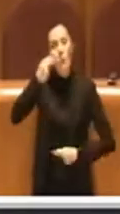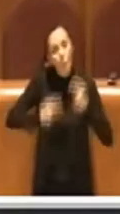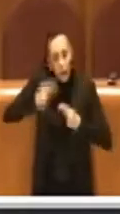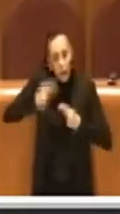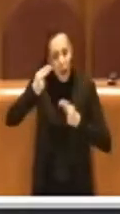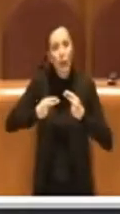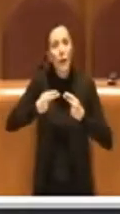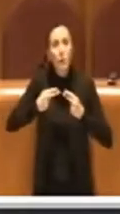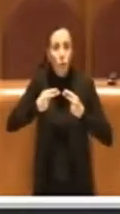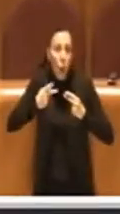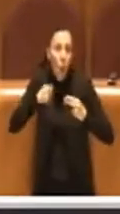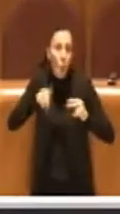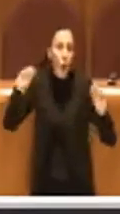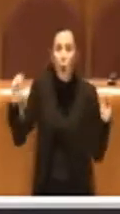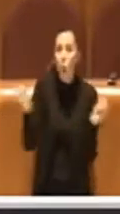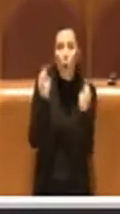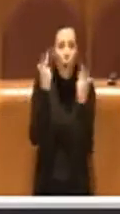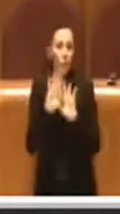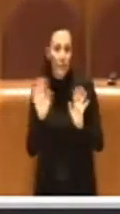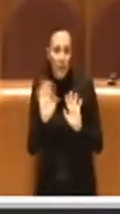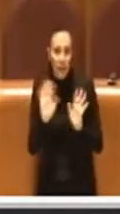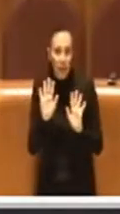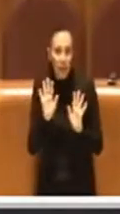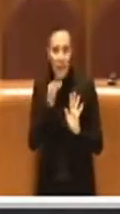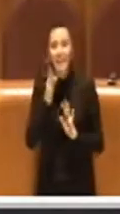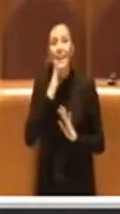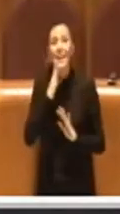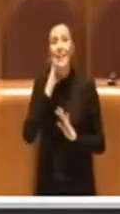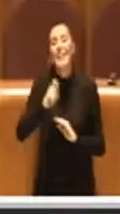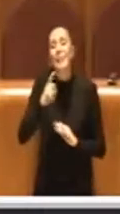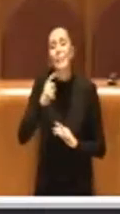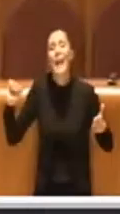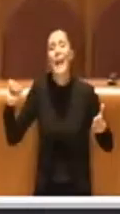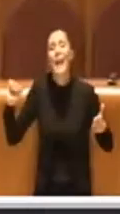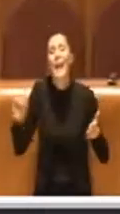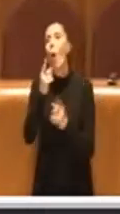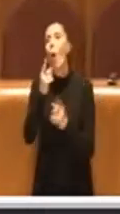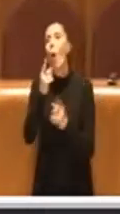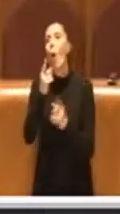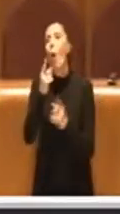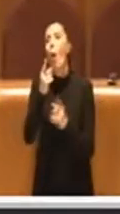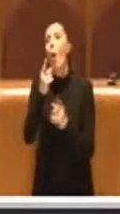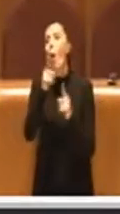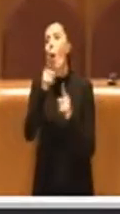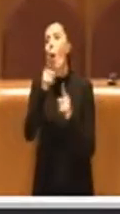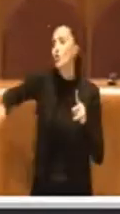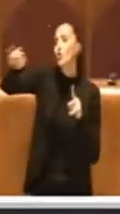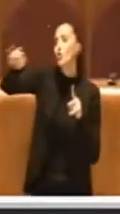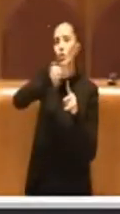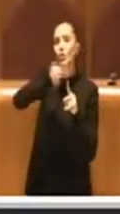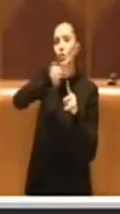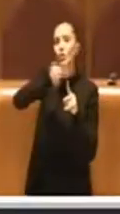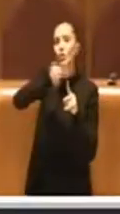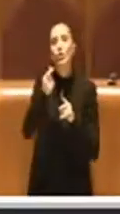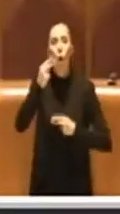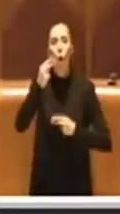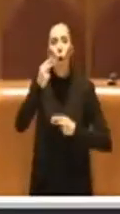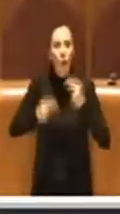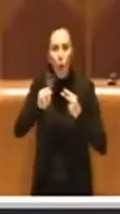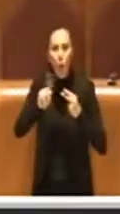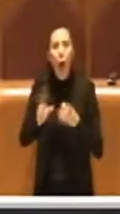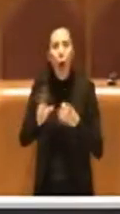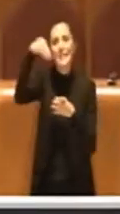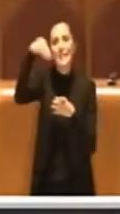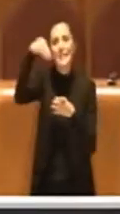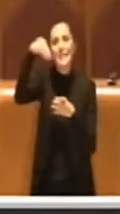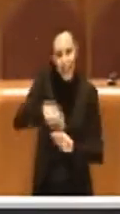novità. Pagare il debito fuori di bilancio non è soltanto una sanatoria o la chiusura di un cerchio contabile, è inserire i soldi a bilancio per